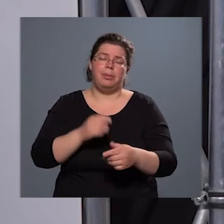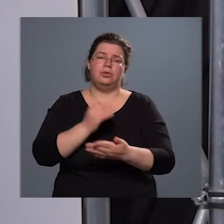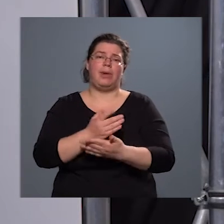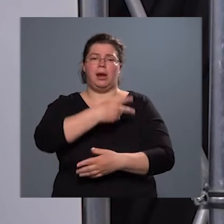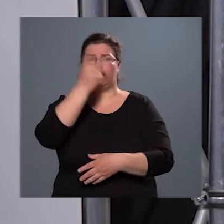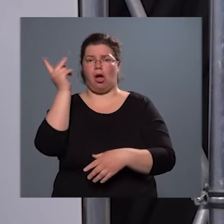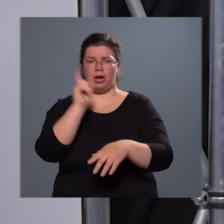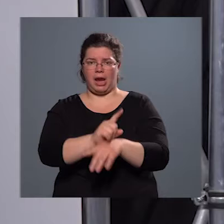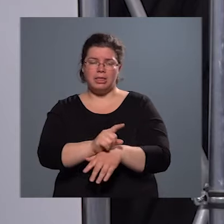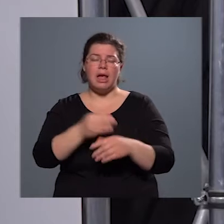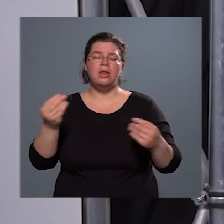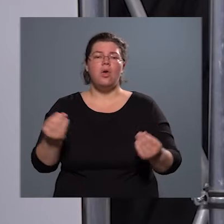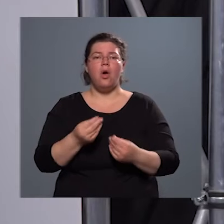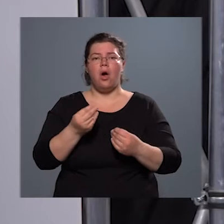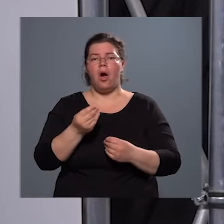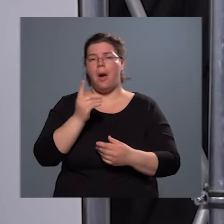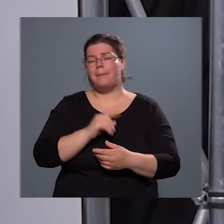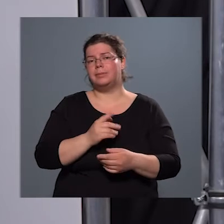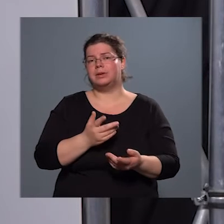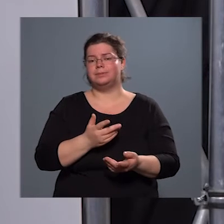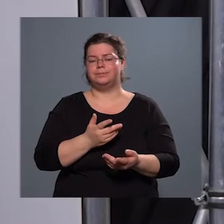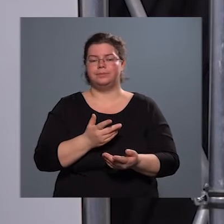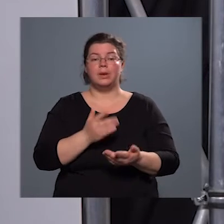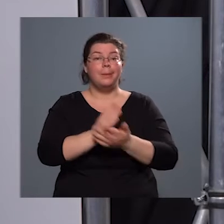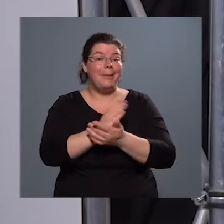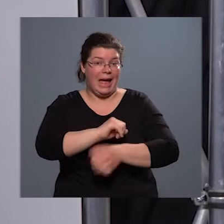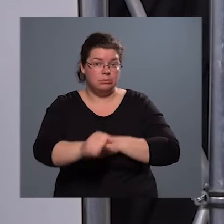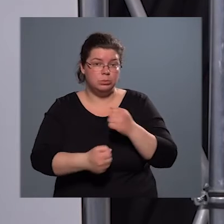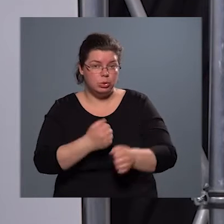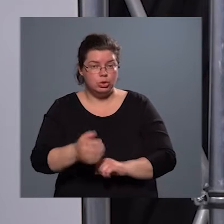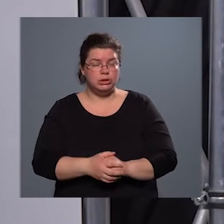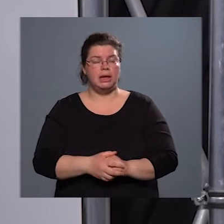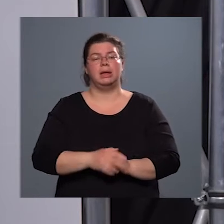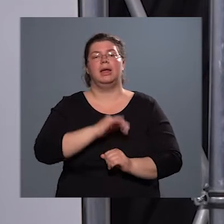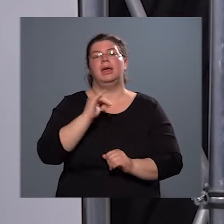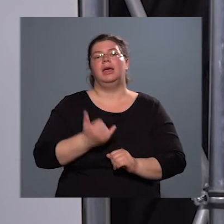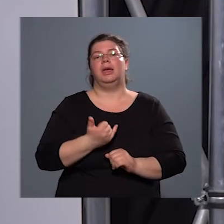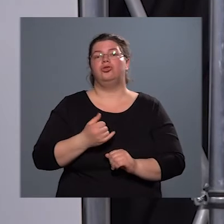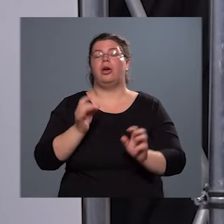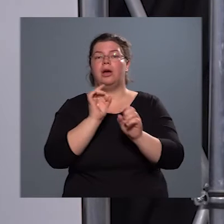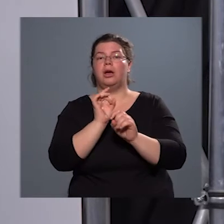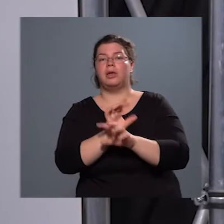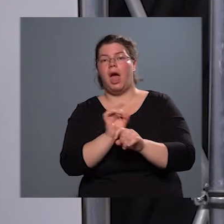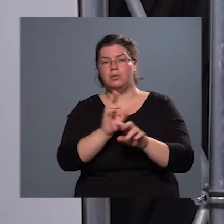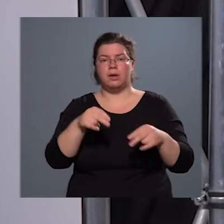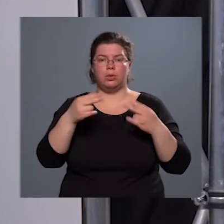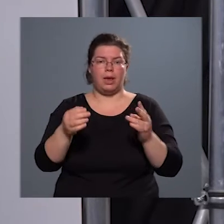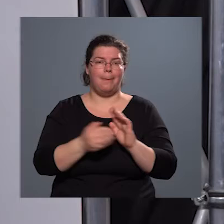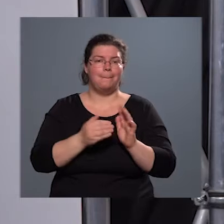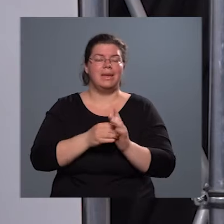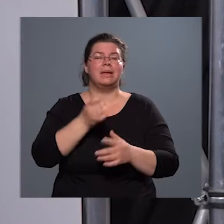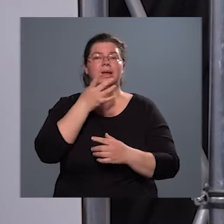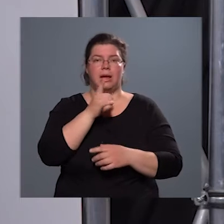szakrendelő, amely már működik, és a járvány után pedig még inkább